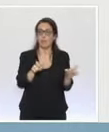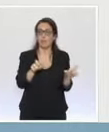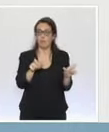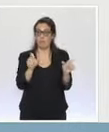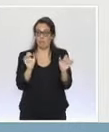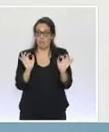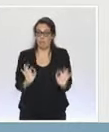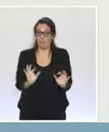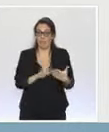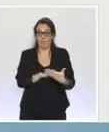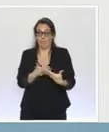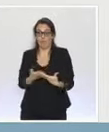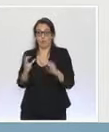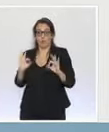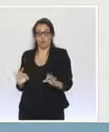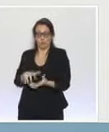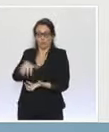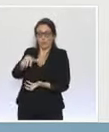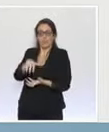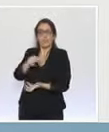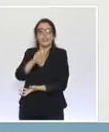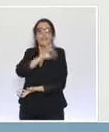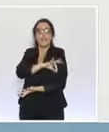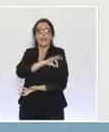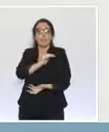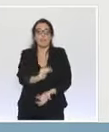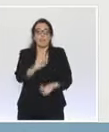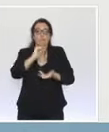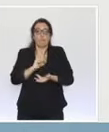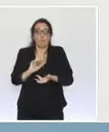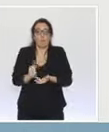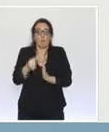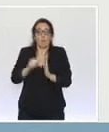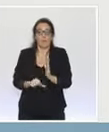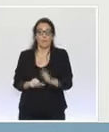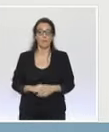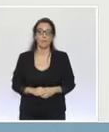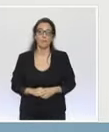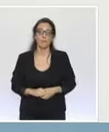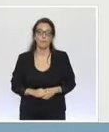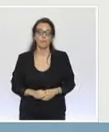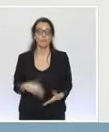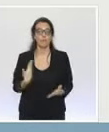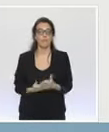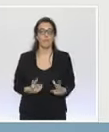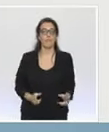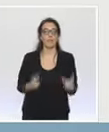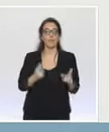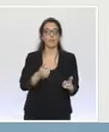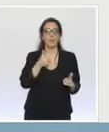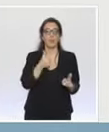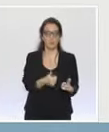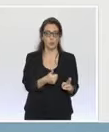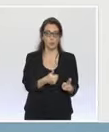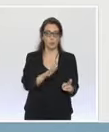quantités de vaccins qui nous seront livrées au cours du premier mois. C'est la phase une de notre